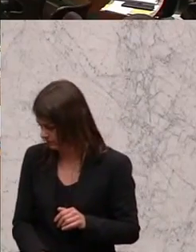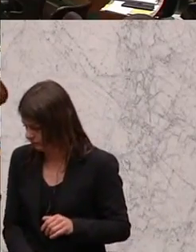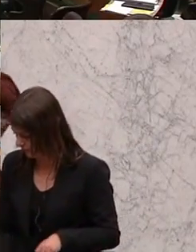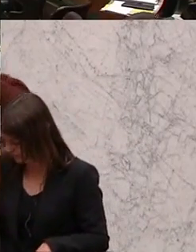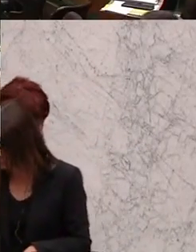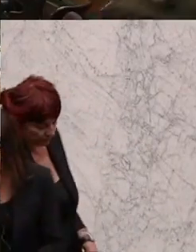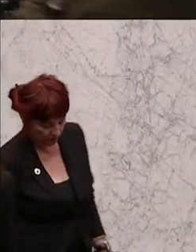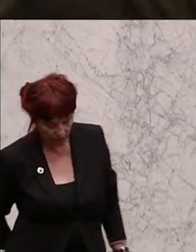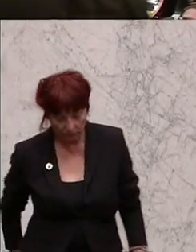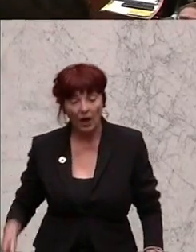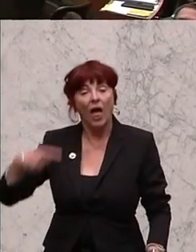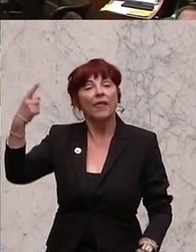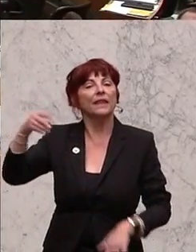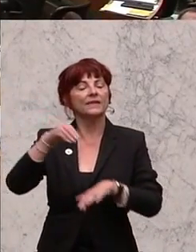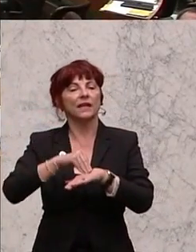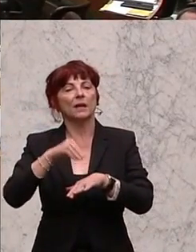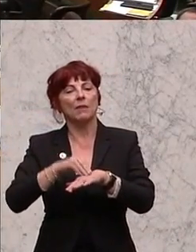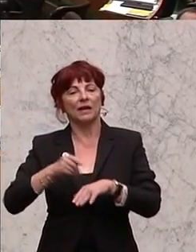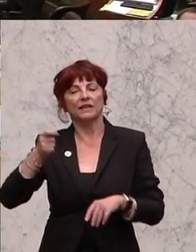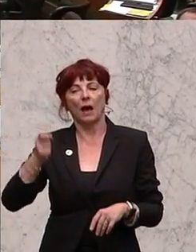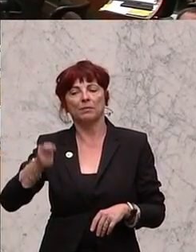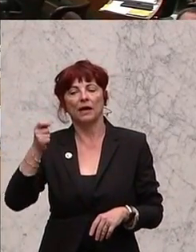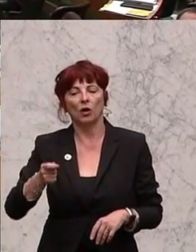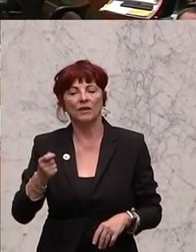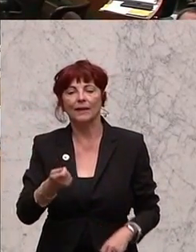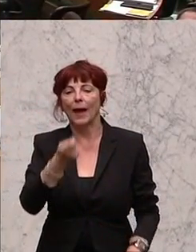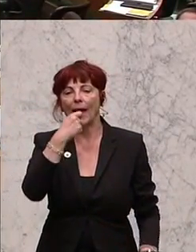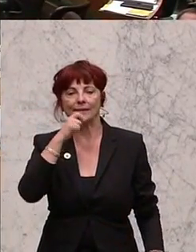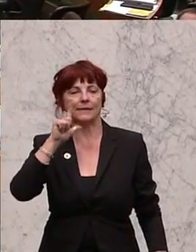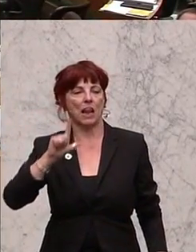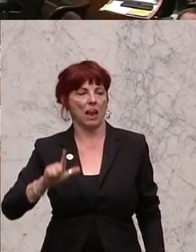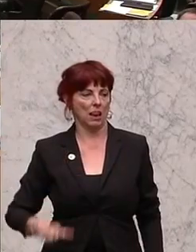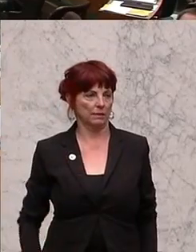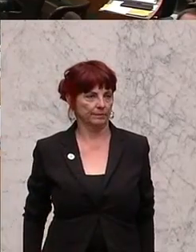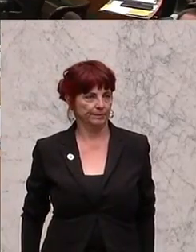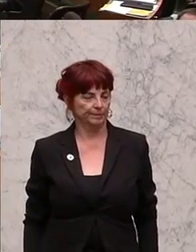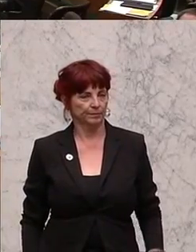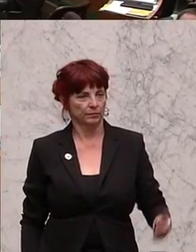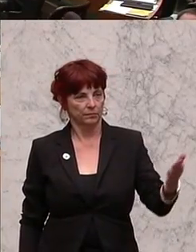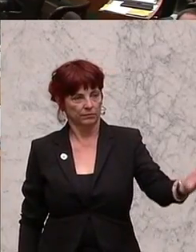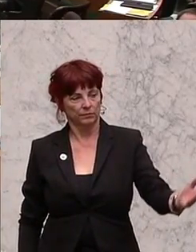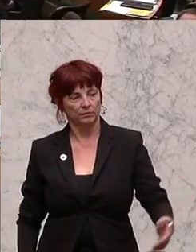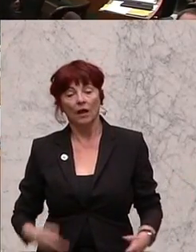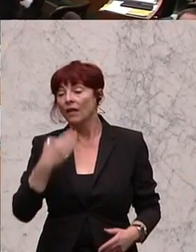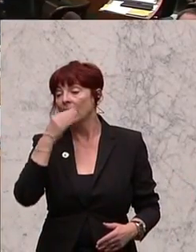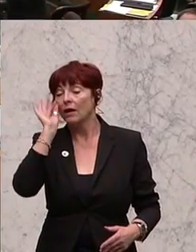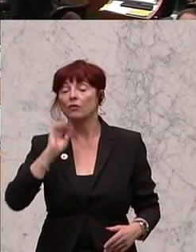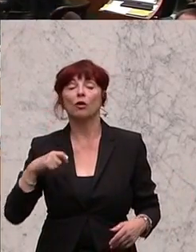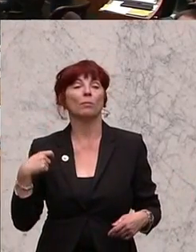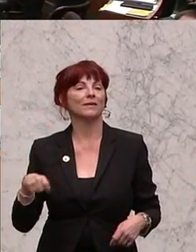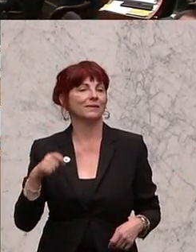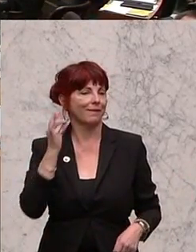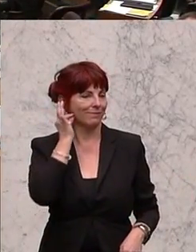Palmöl habe einen katastrophalen ökologischen Fußabdruck, sagt FPÖ-Landwirtschaftssprecher Harald Janach. Palmöl sollte nicht in